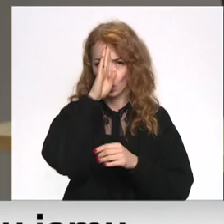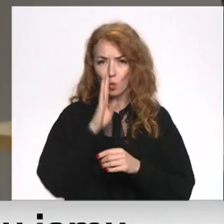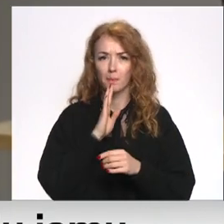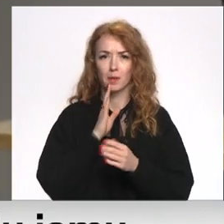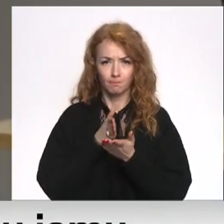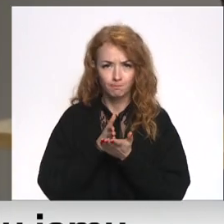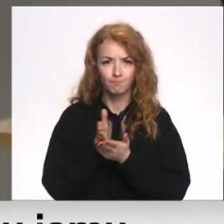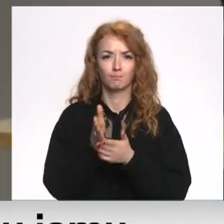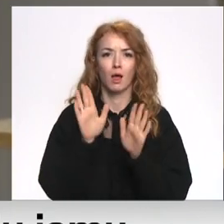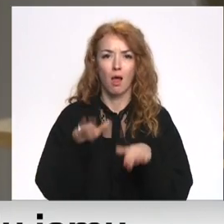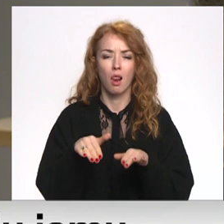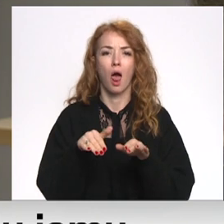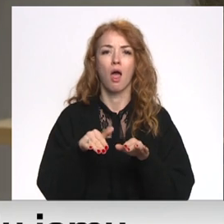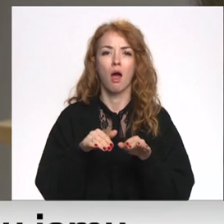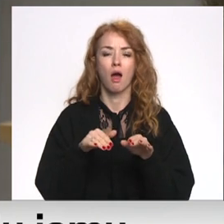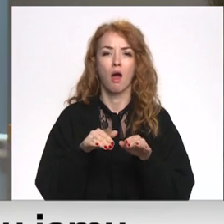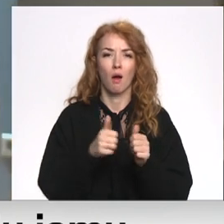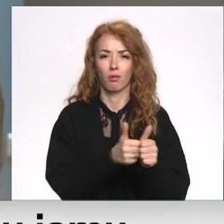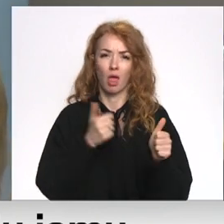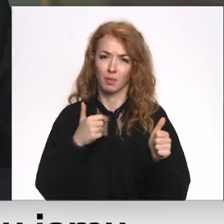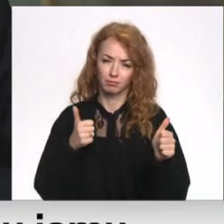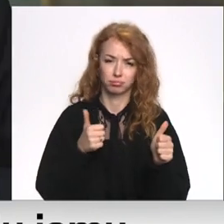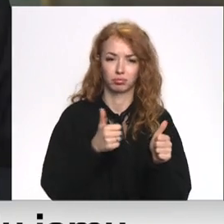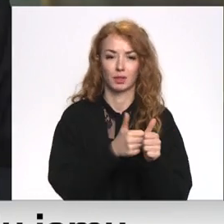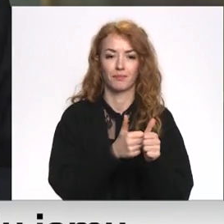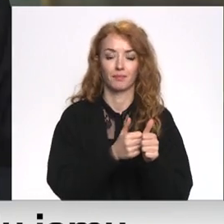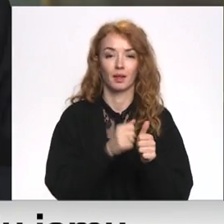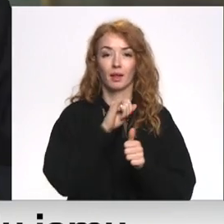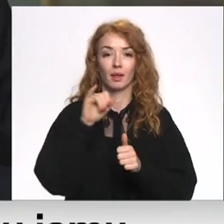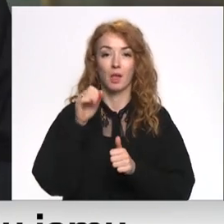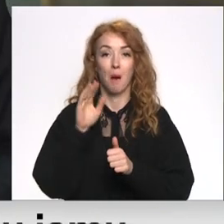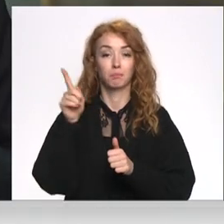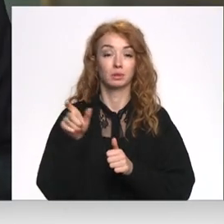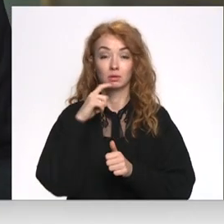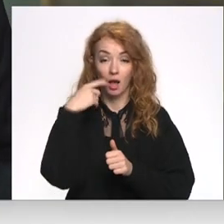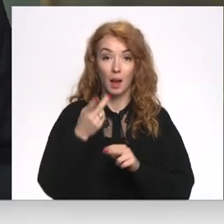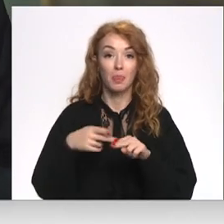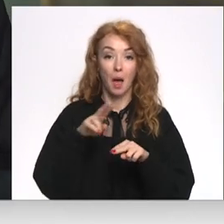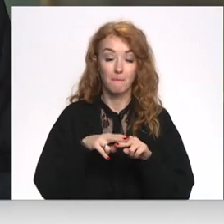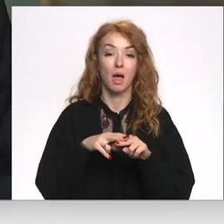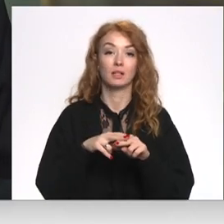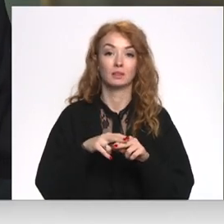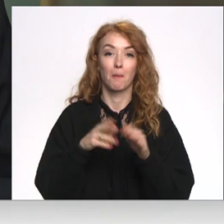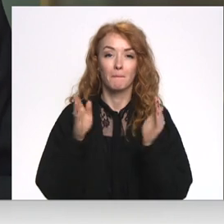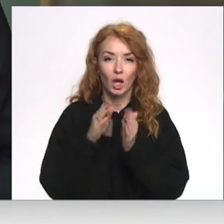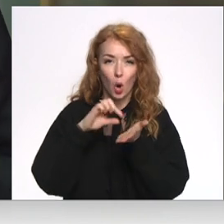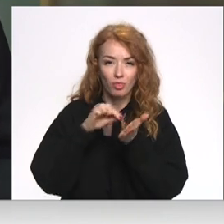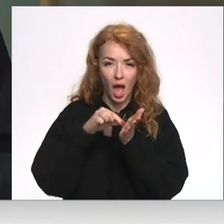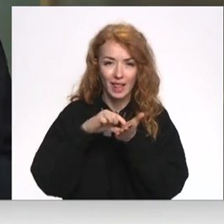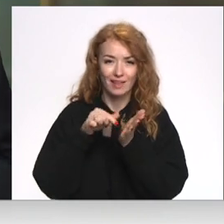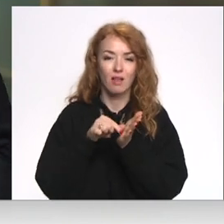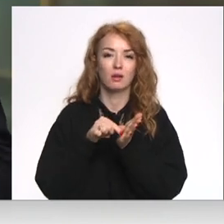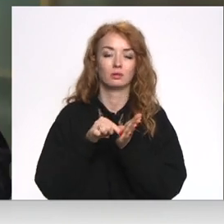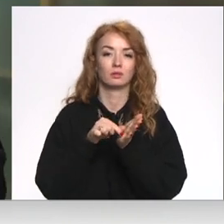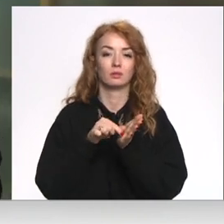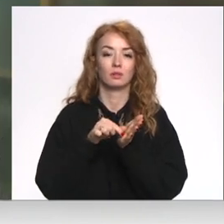pievērstusies tam, lai pārverētu šo radušos plaisu. Tieši tādēļ es domāju, ka kvanti, kur tikko kā